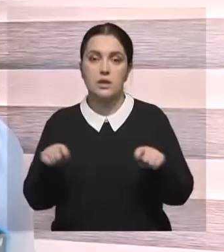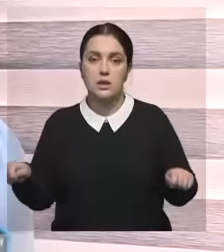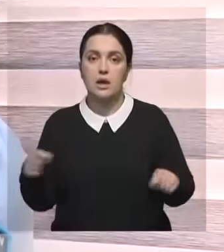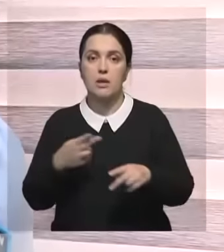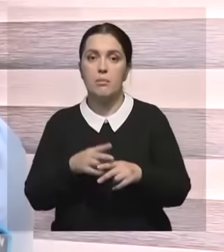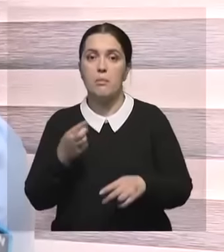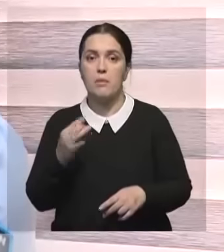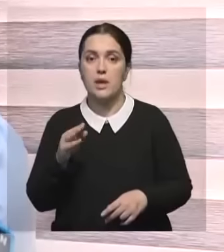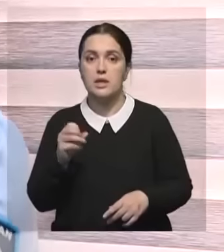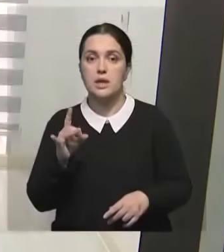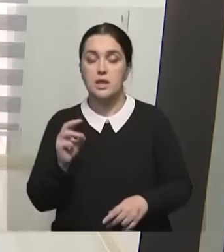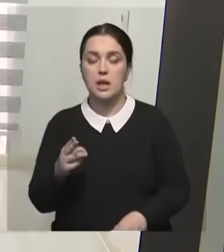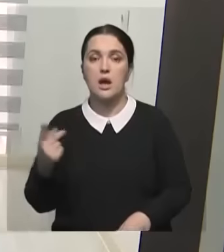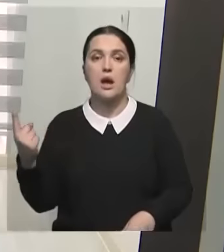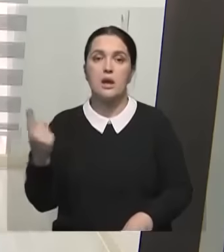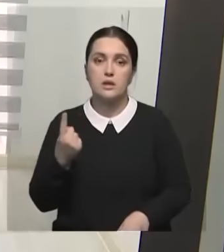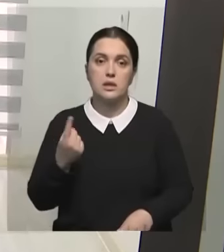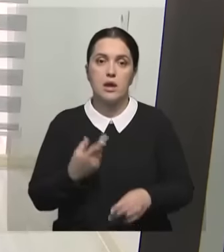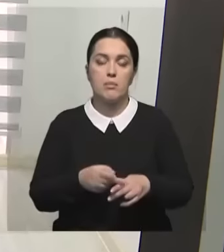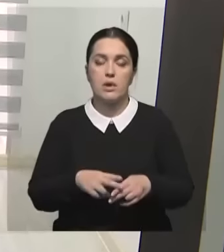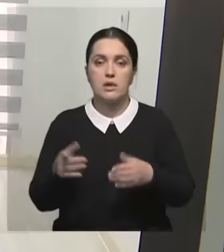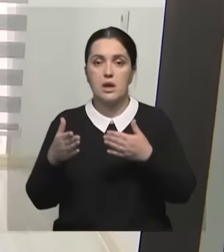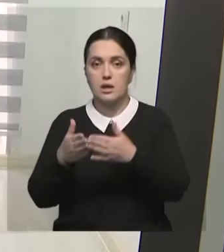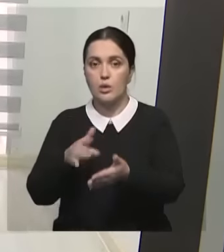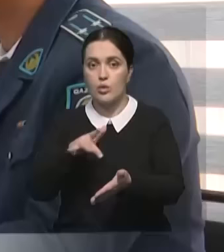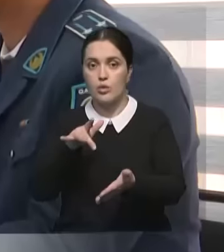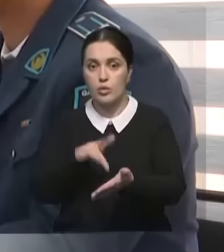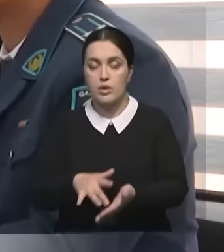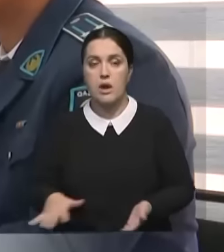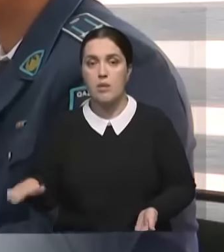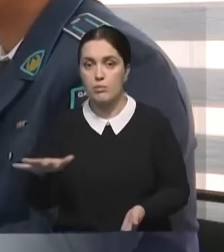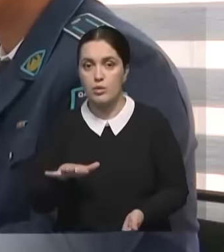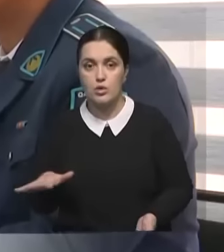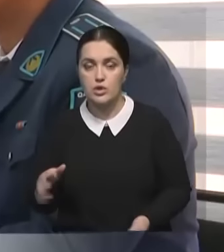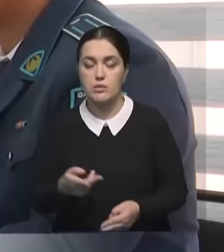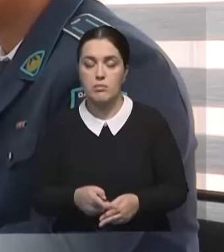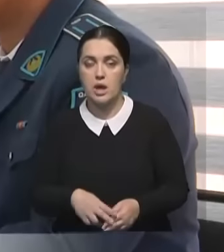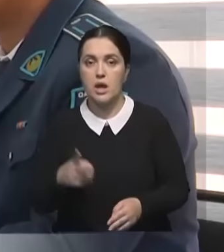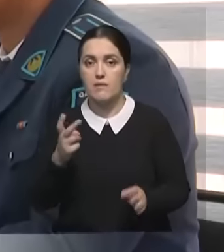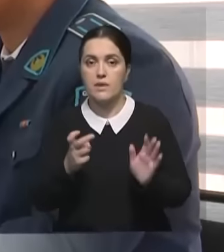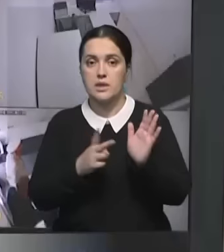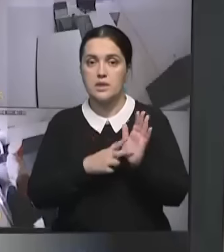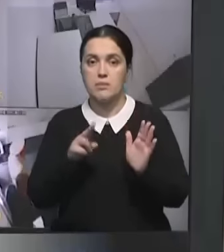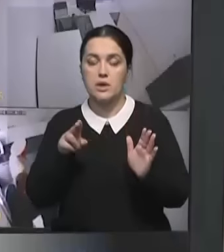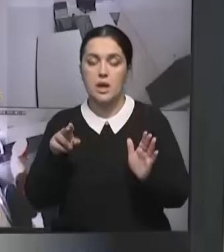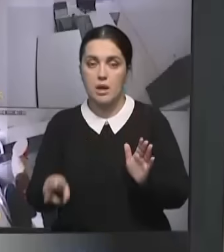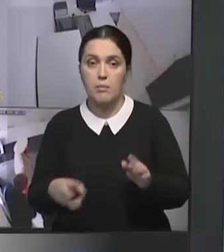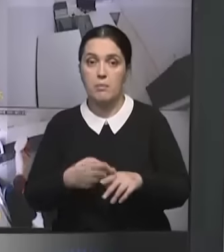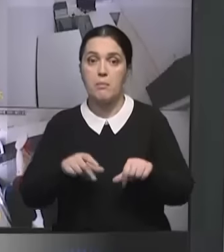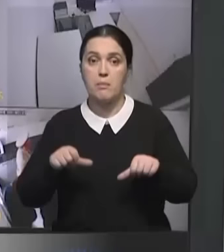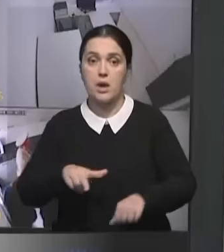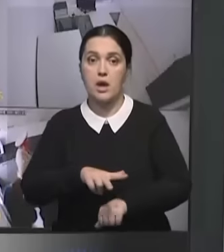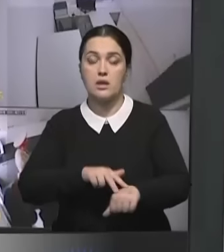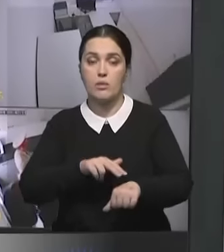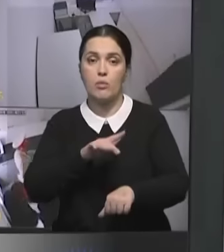микрорайоне Батирик-1, который расположен на окраине города. Площадь административного здания 207 квадратных метров. Правоохранители